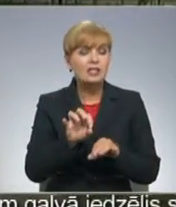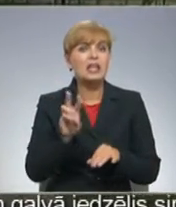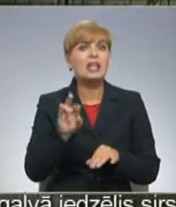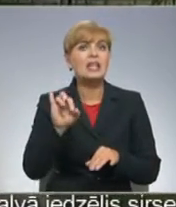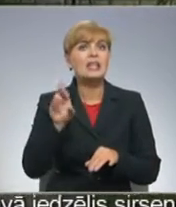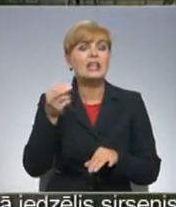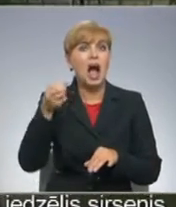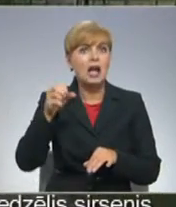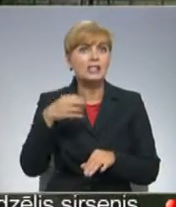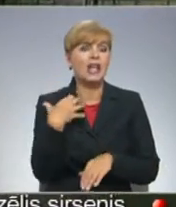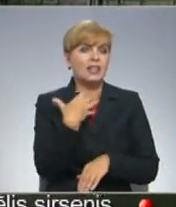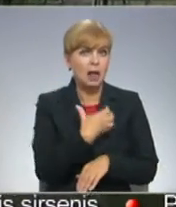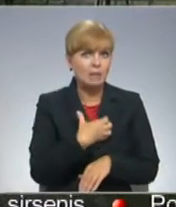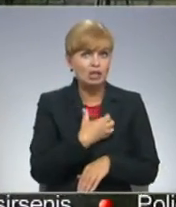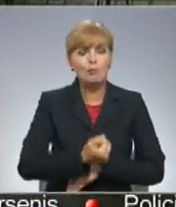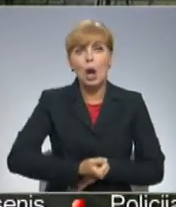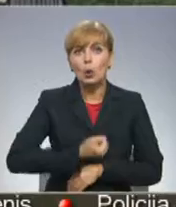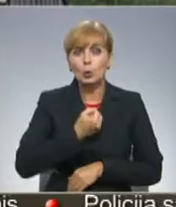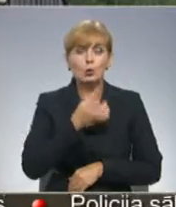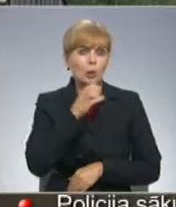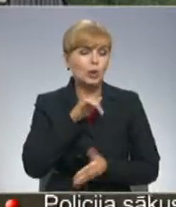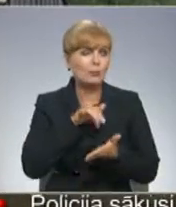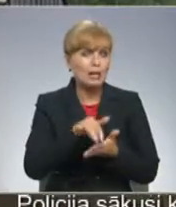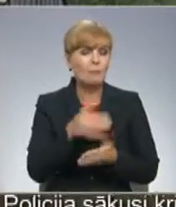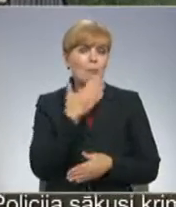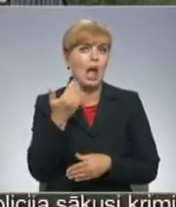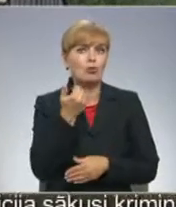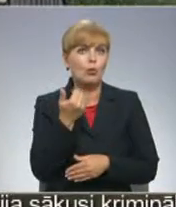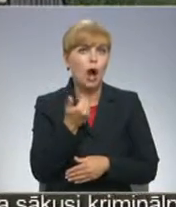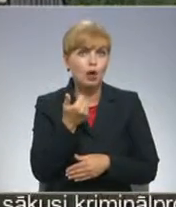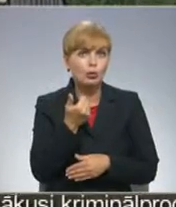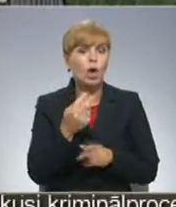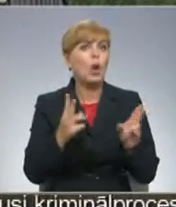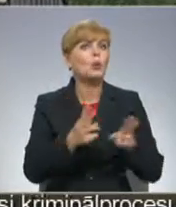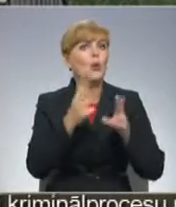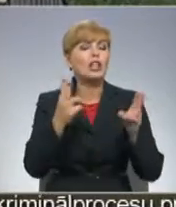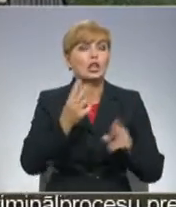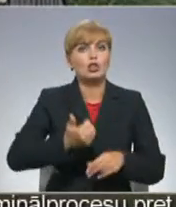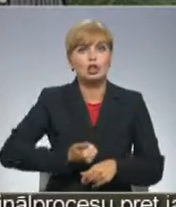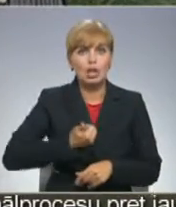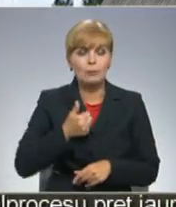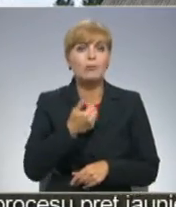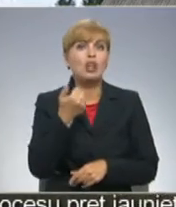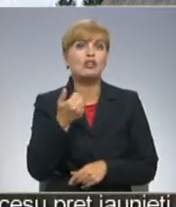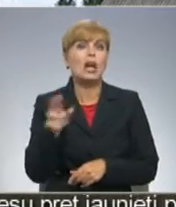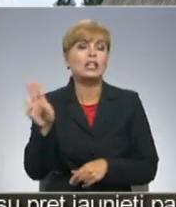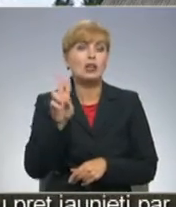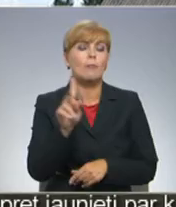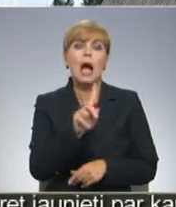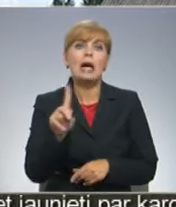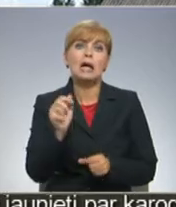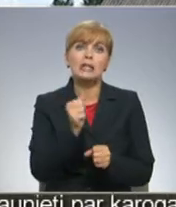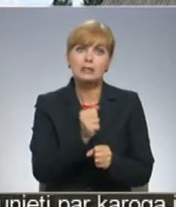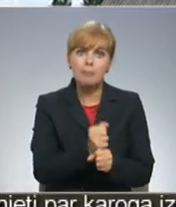nepieciešams, jo apgrūtinātās ūdens pieeimības dēļ pēdējos gados nodeguši vairāk īpašumi. Tā piemēram, šā gada jūnijā katru pagasts